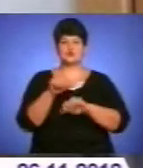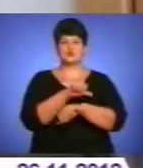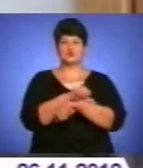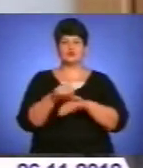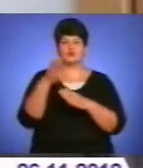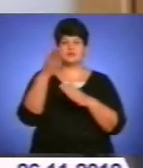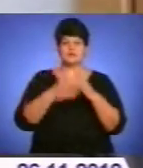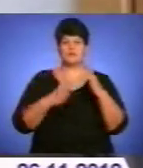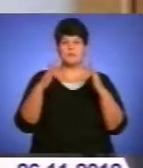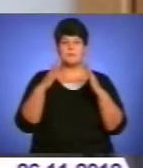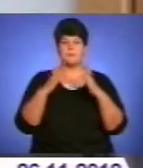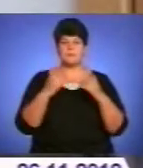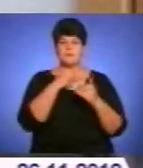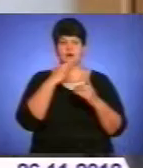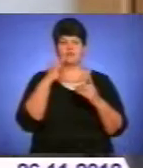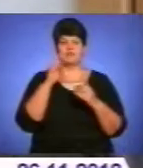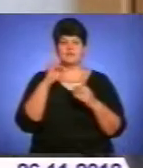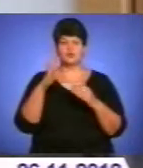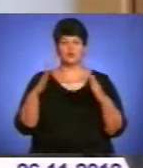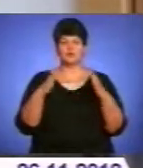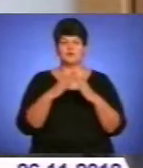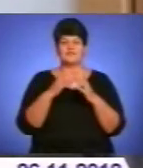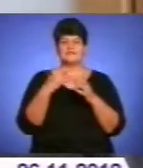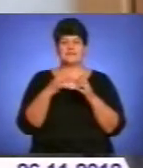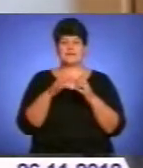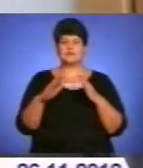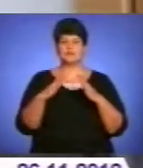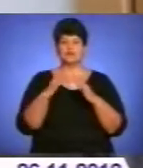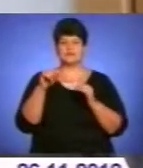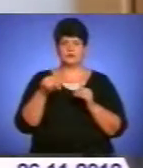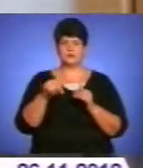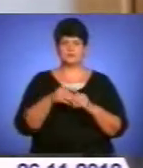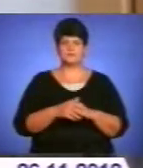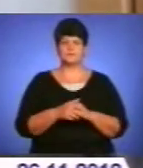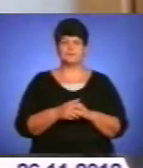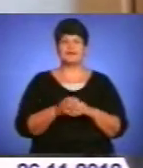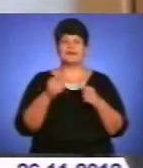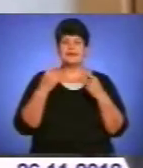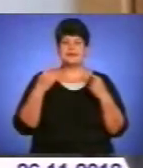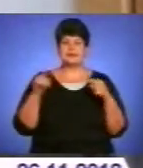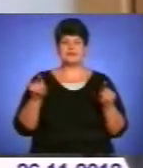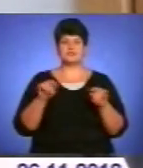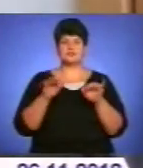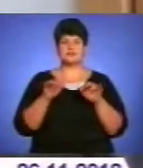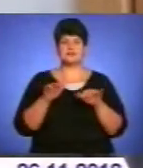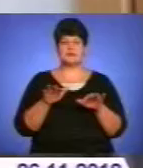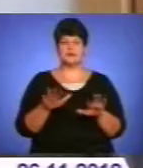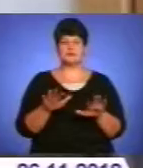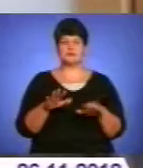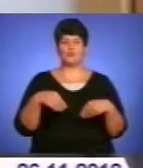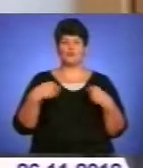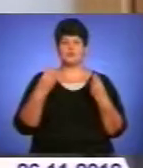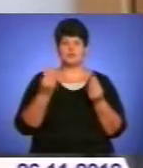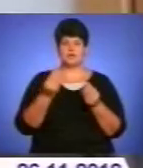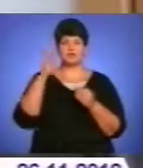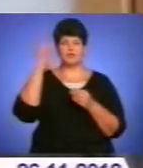зрізу багатоквартирного будинку. В середині будинку інша діяльність, яка пов'язана з постачанням води до